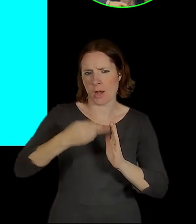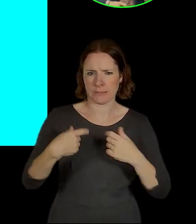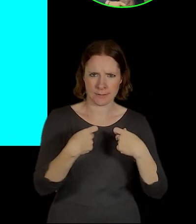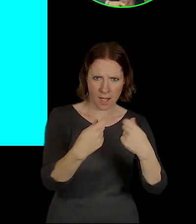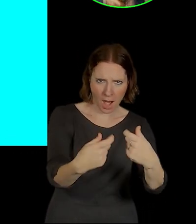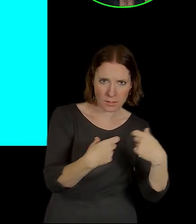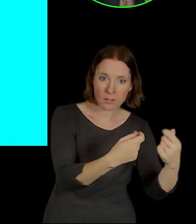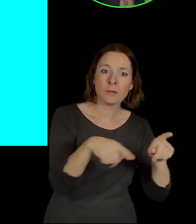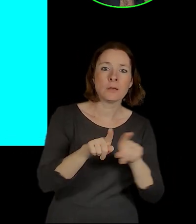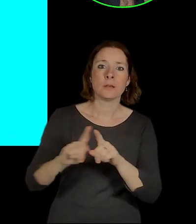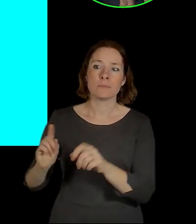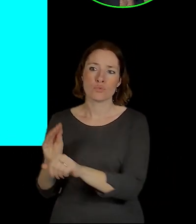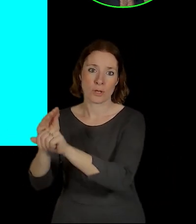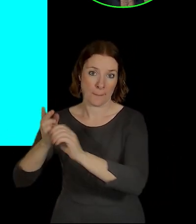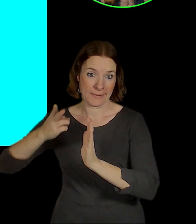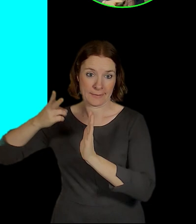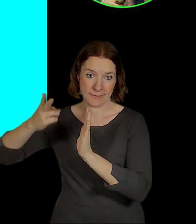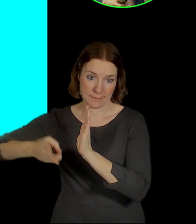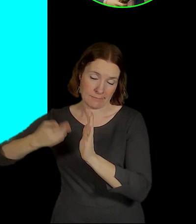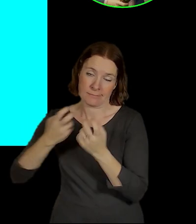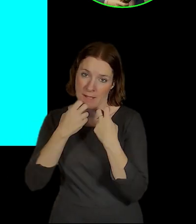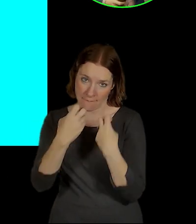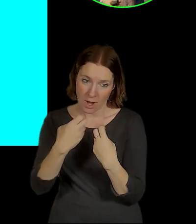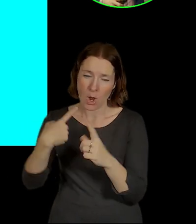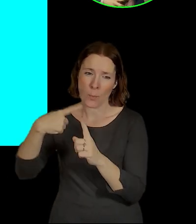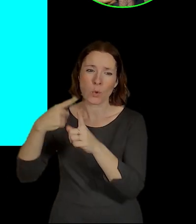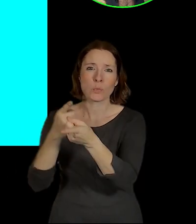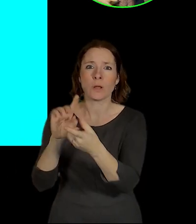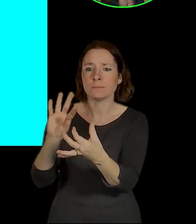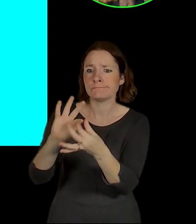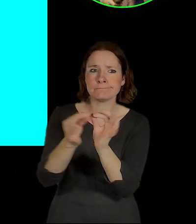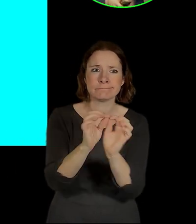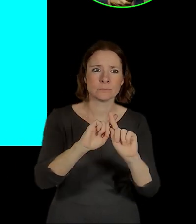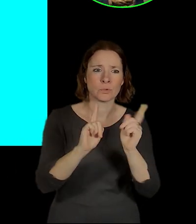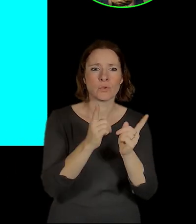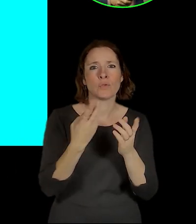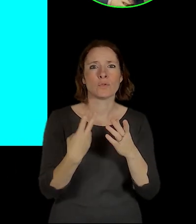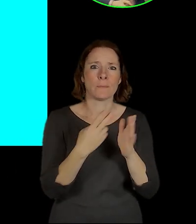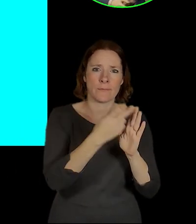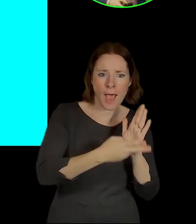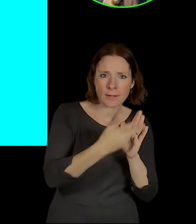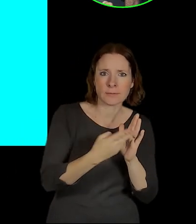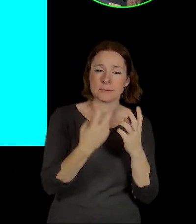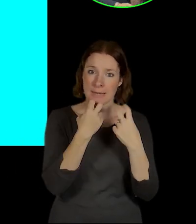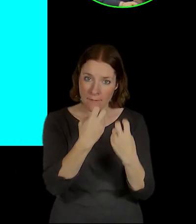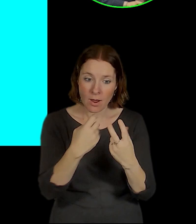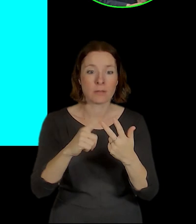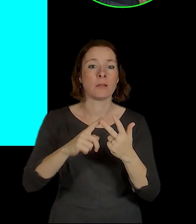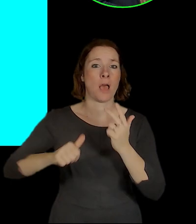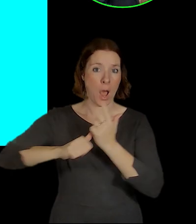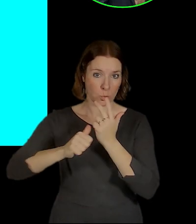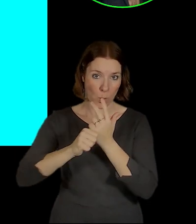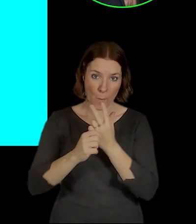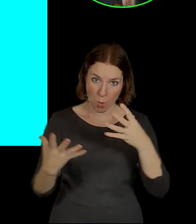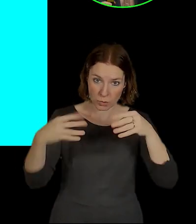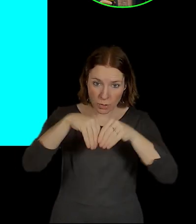tramvaj a ten terminál teda bude integrovat železniční tramvajovou. A ještě autobusovou dopravu plus, tam vznikne